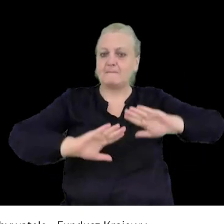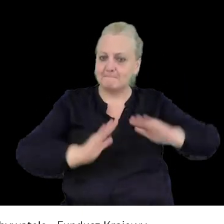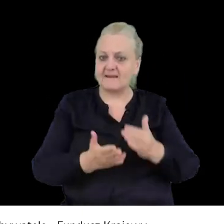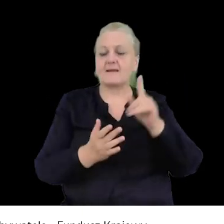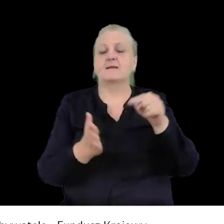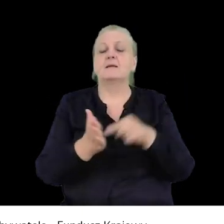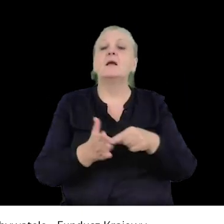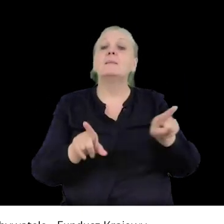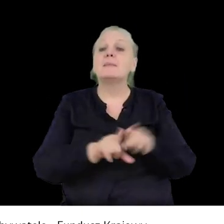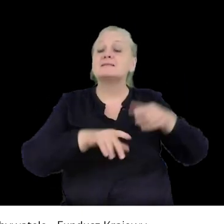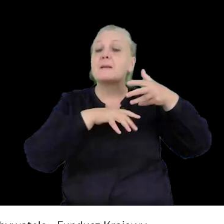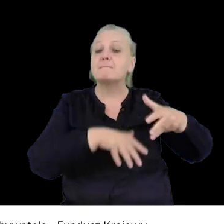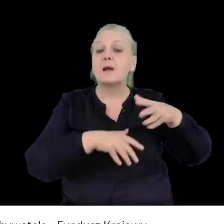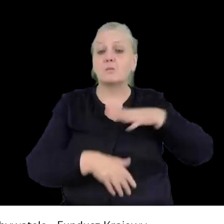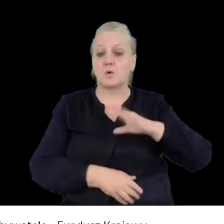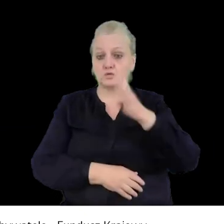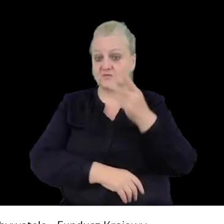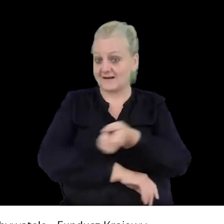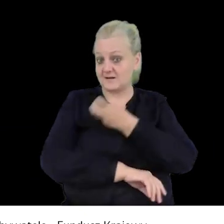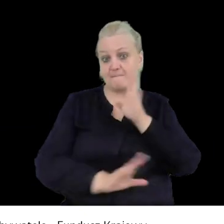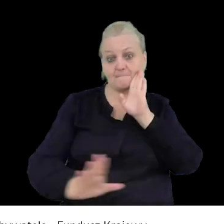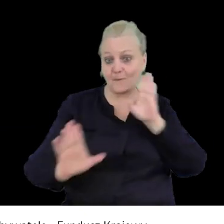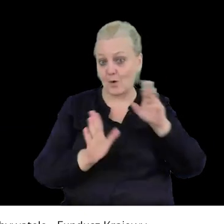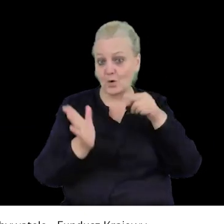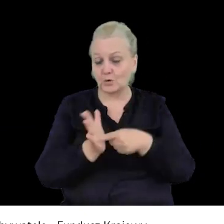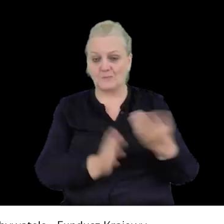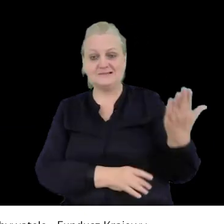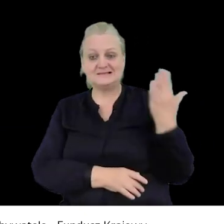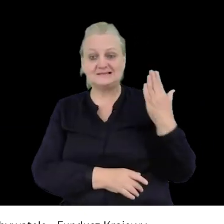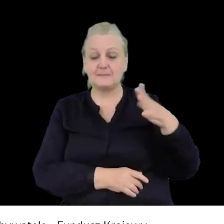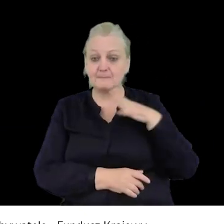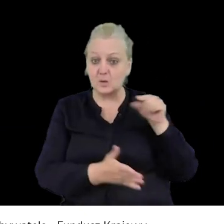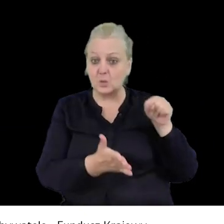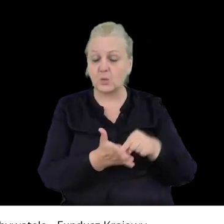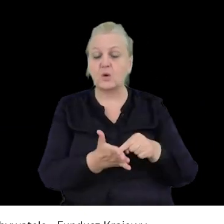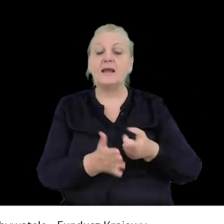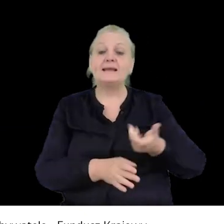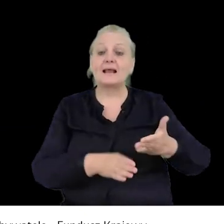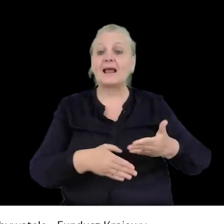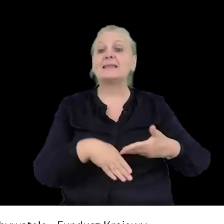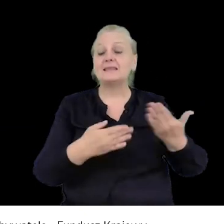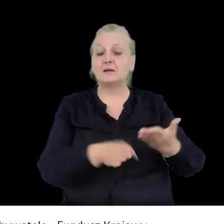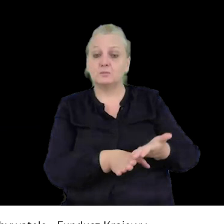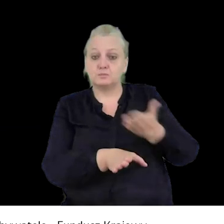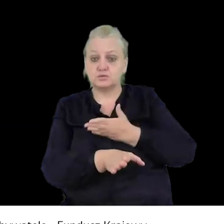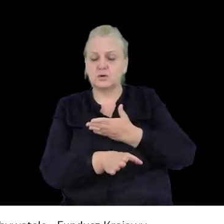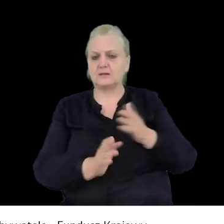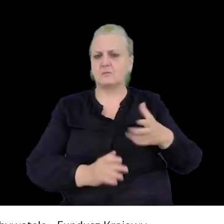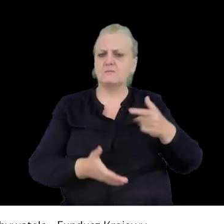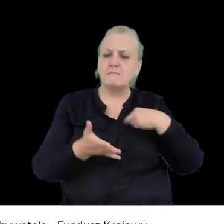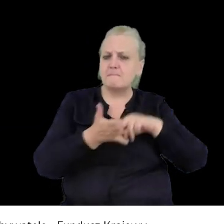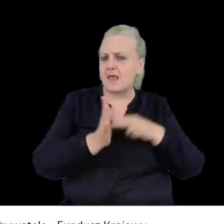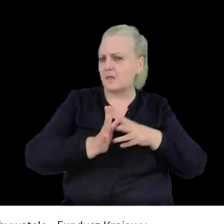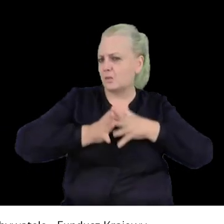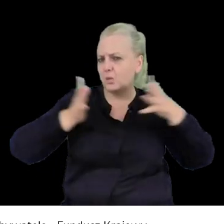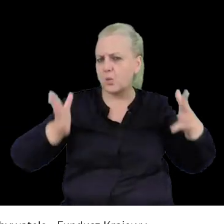chociażby marsz, który odbył się 4 czerwca ostatnio i na parę dni już przed samym zgromadzeniem, które miało być duże i które wokowało